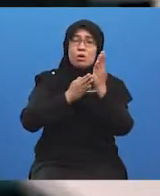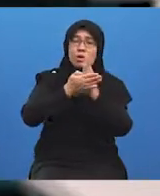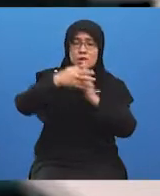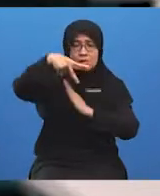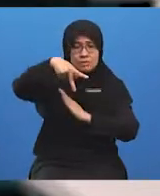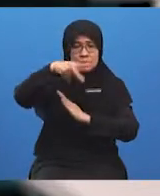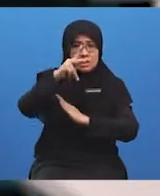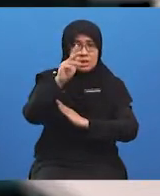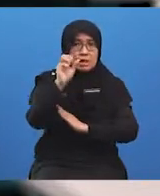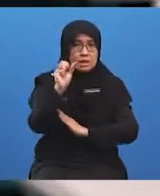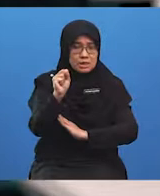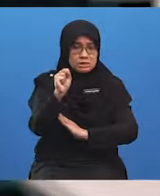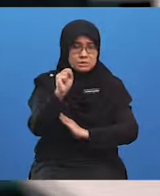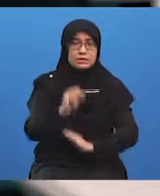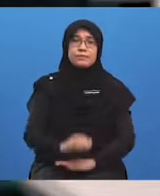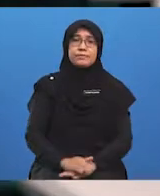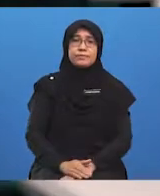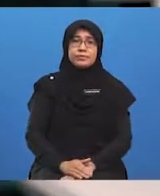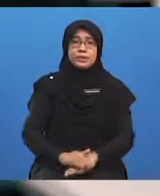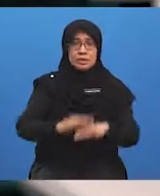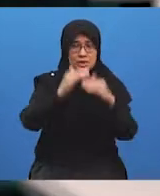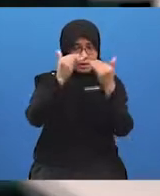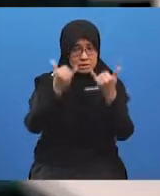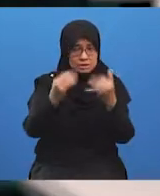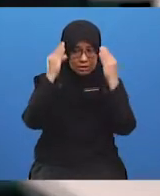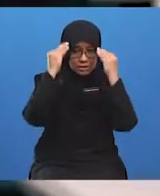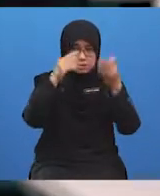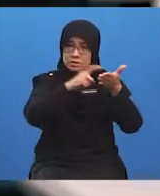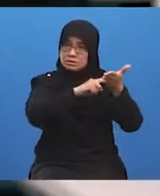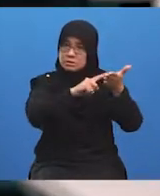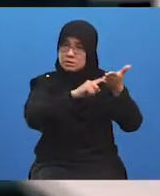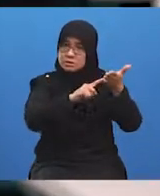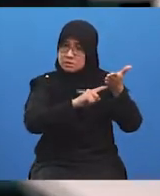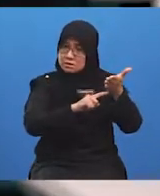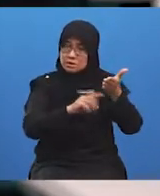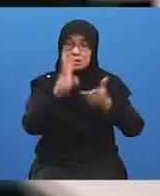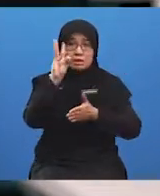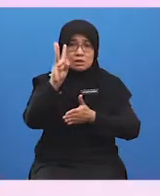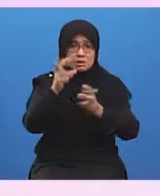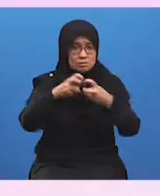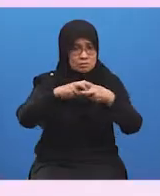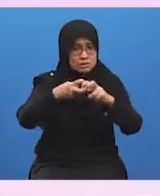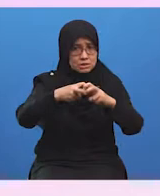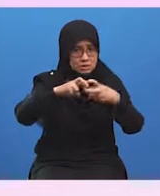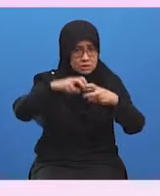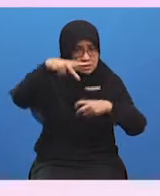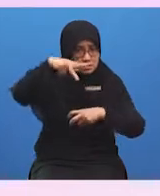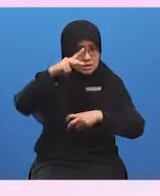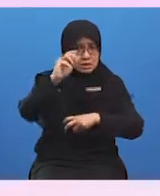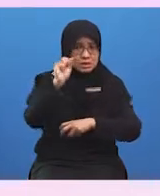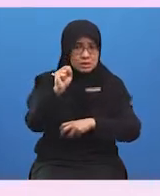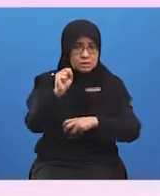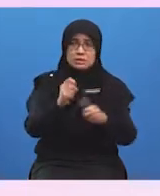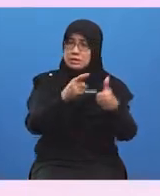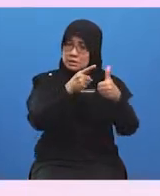Izinkan cikgu untuk menyenaraikan enam masalah yang dihadapi oleh PKS. Masalah-masalah